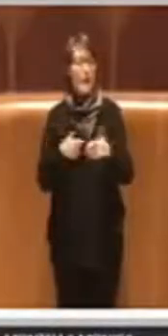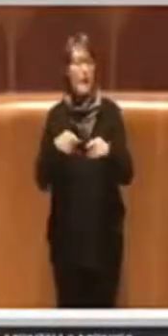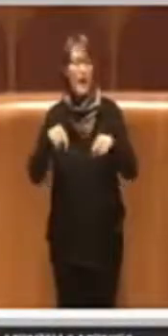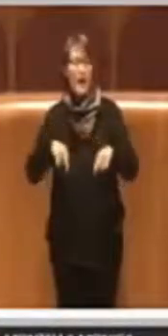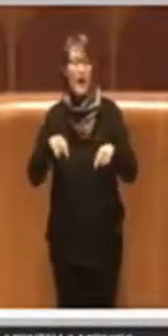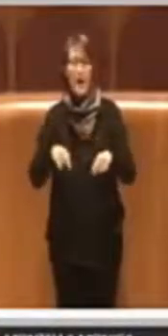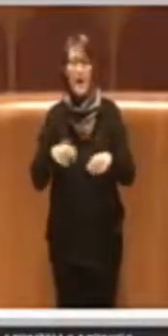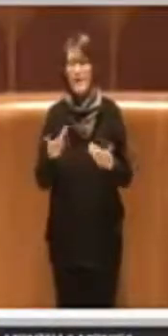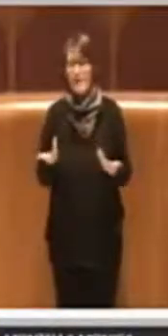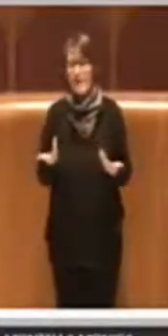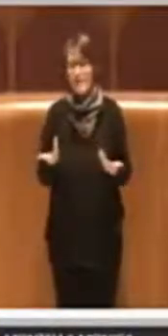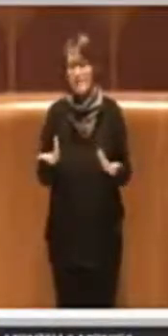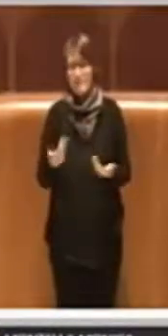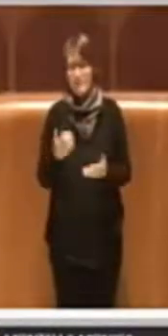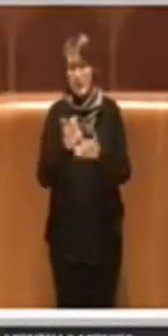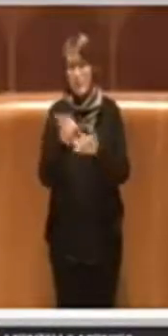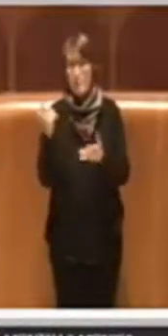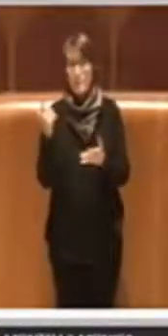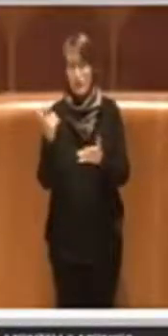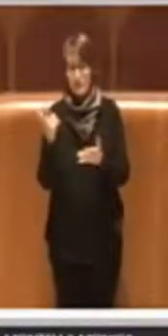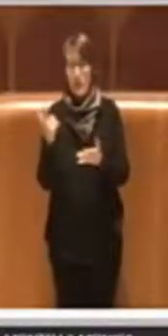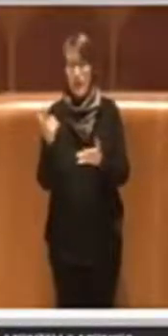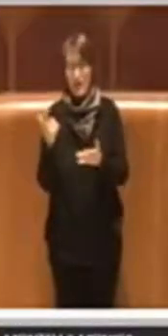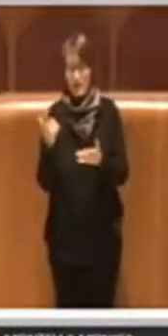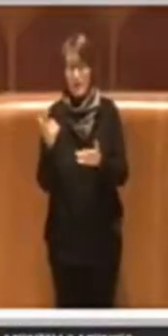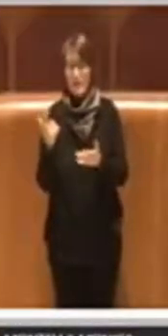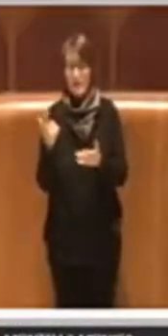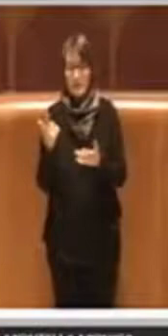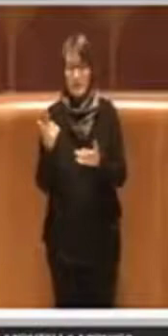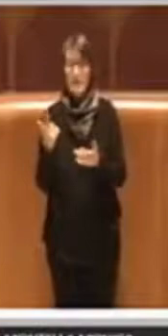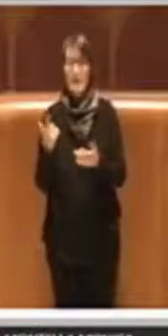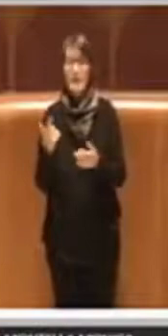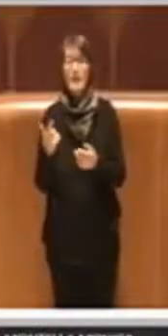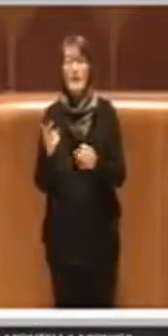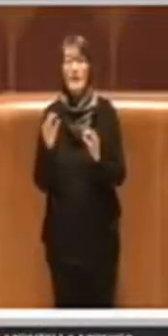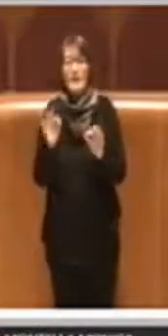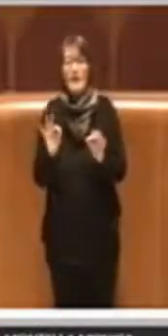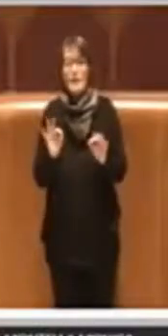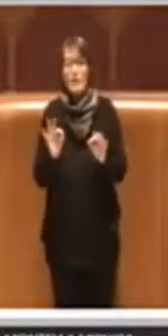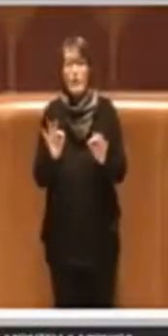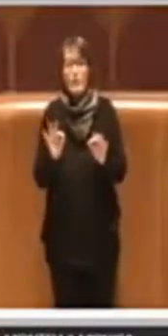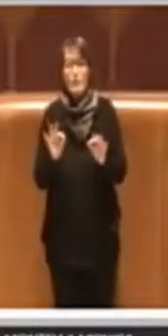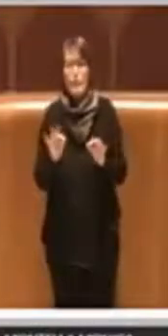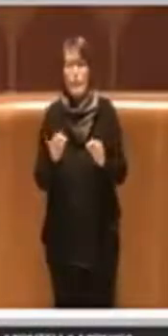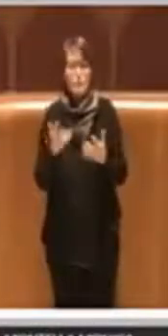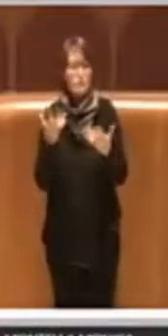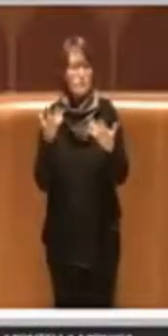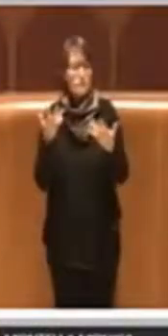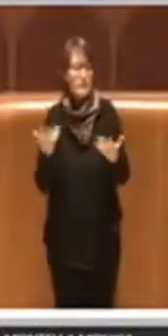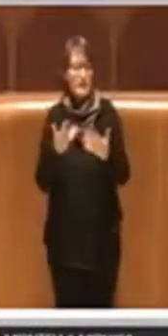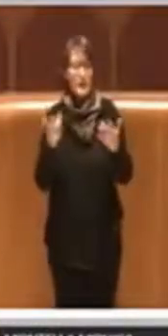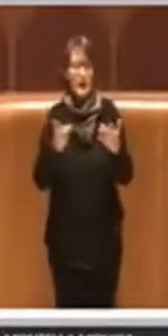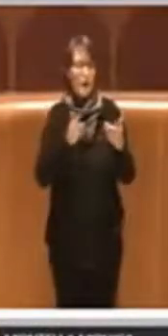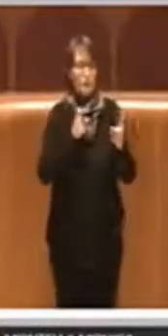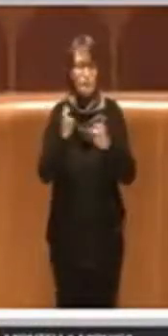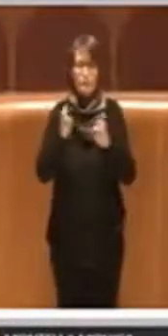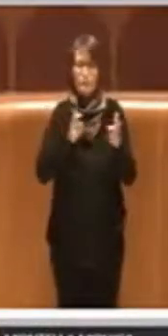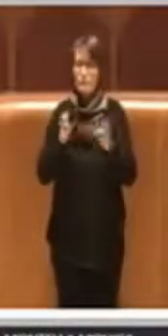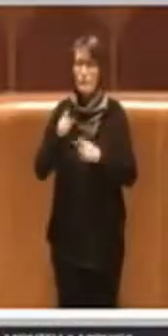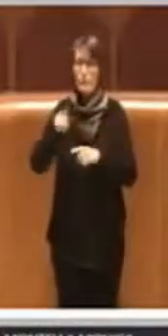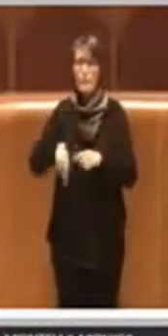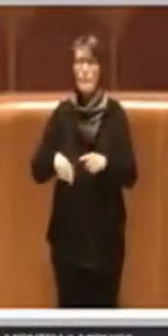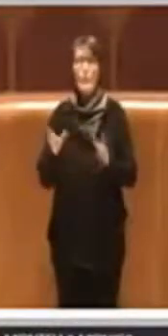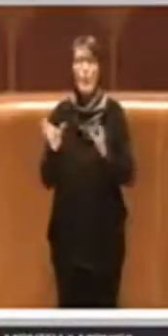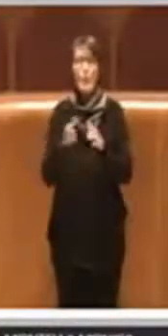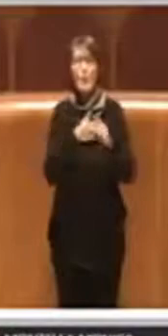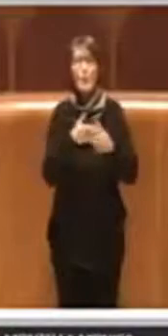insostituibile, che ha una caratteristica per cui l'interlocuzione anche tra forze politiche